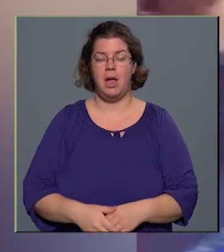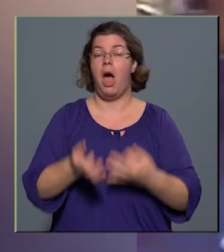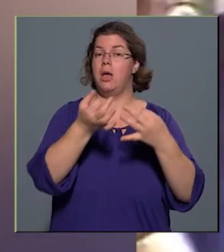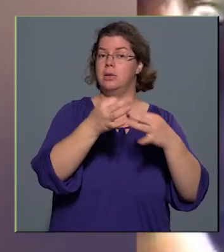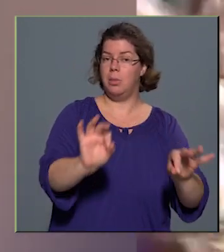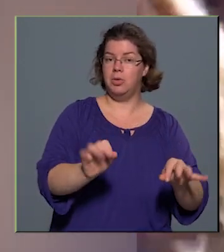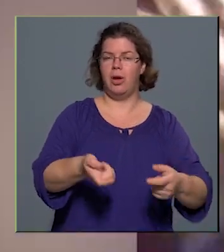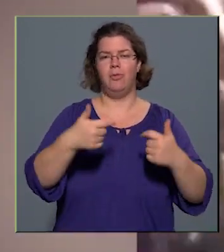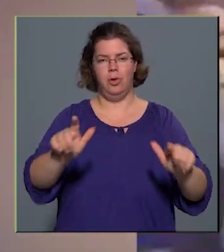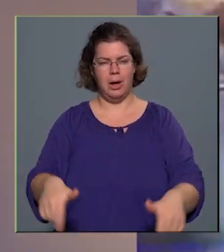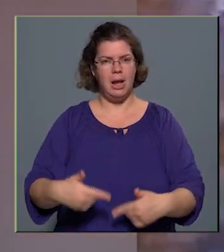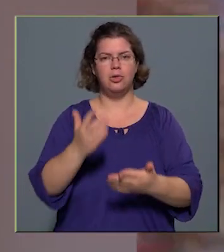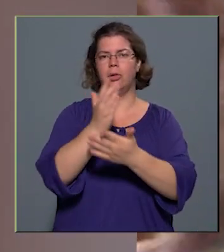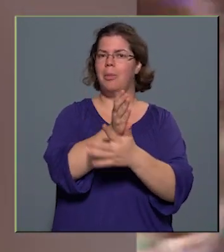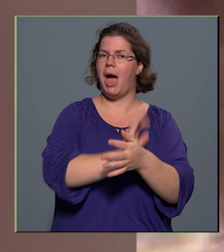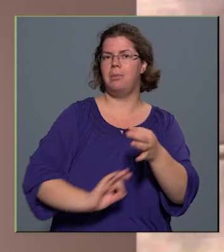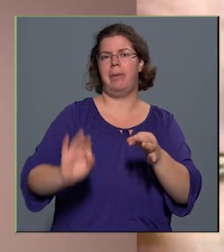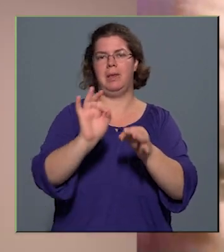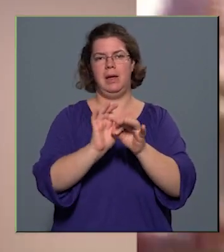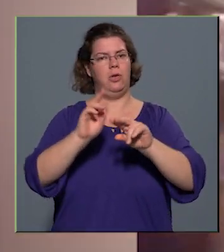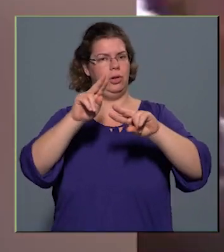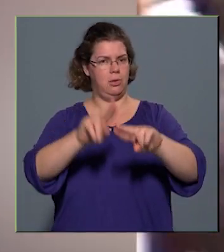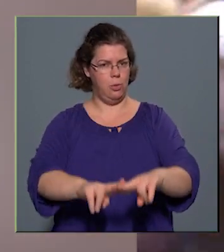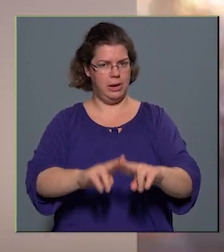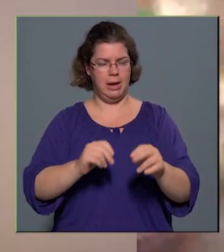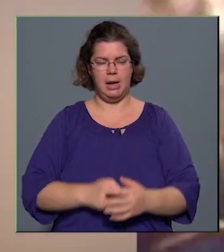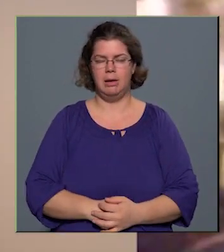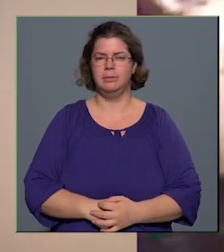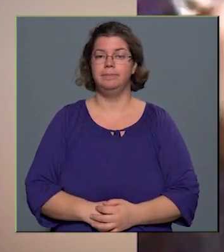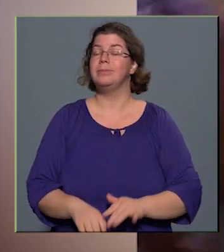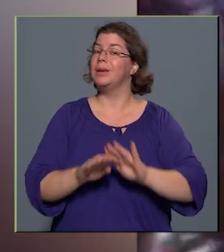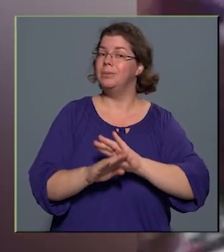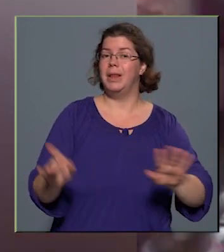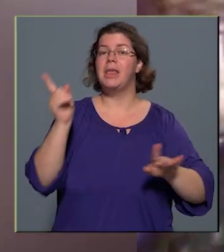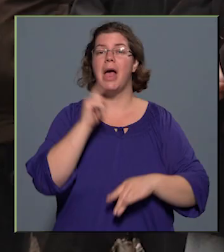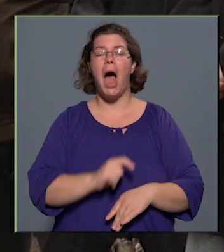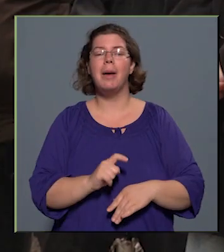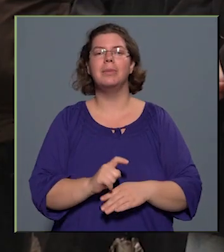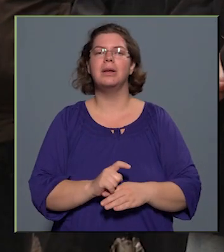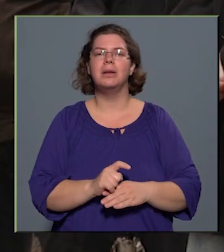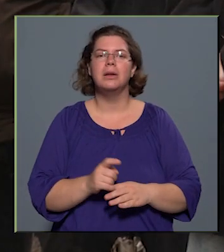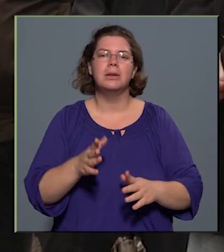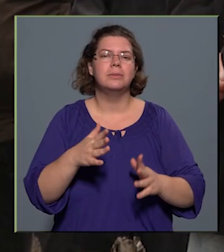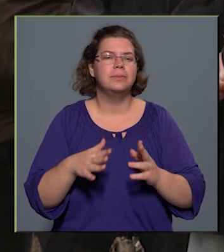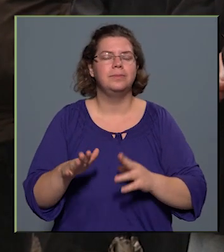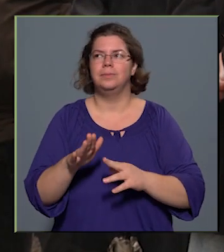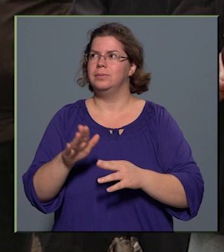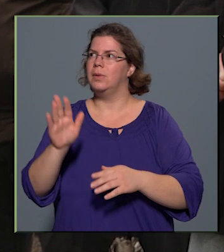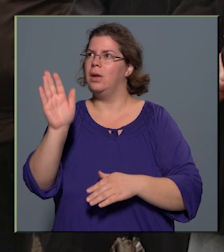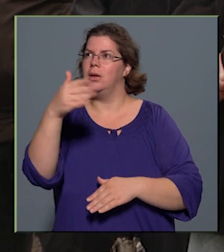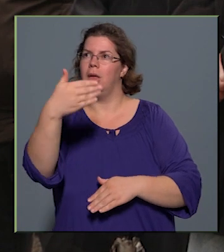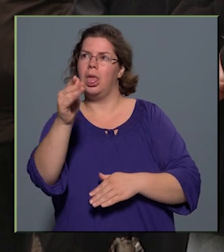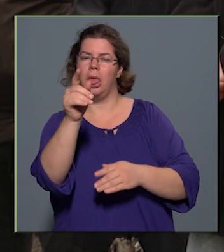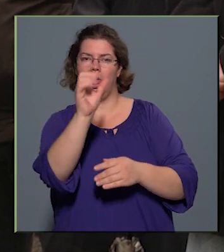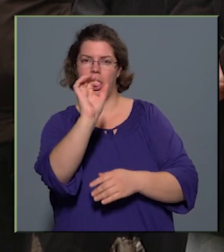függetlenség immár beteljesíthető ígéretét. Mindazt, amit a beforzásra várójuk szimbolizált az ászlóban